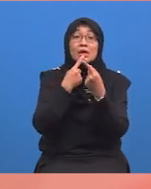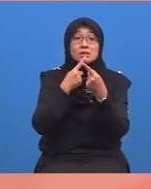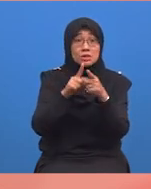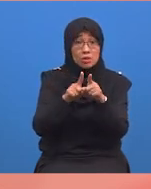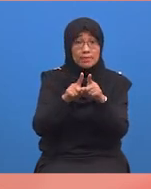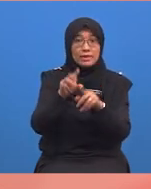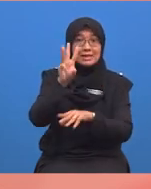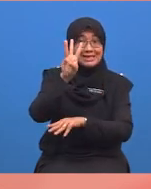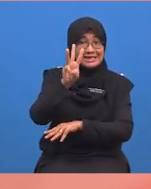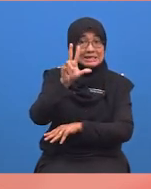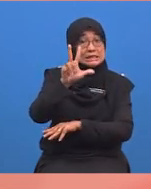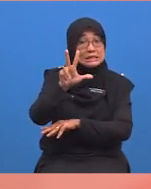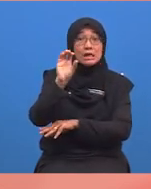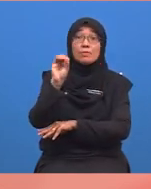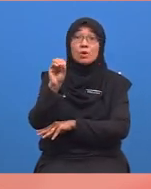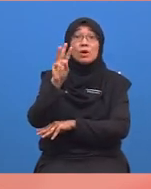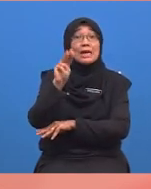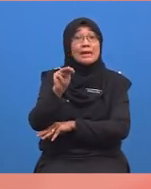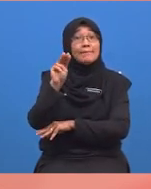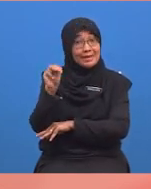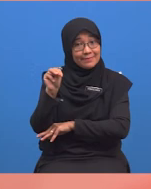ialah tiga puluh milimeter.